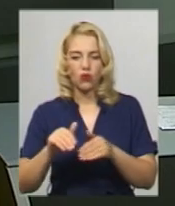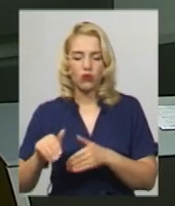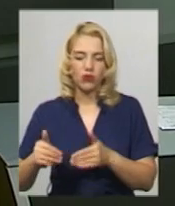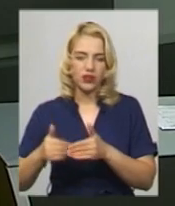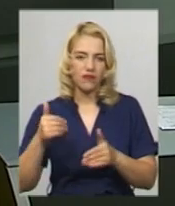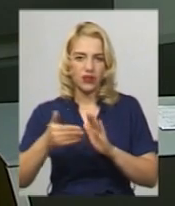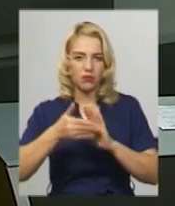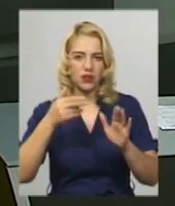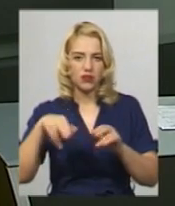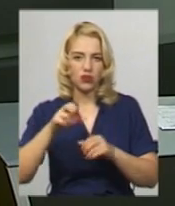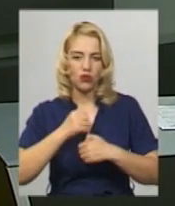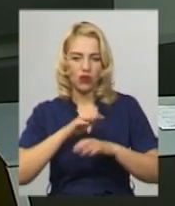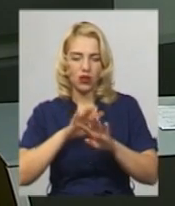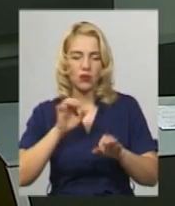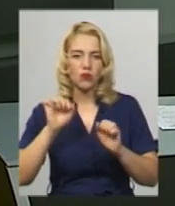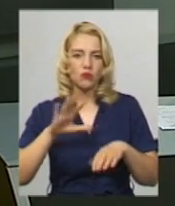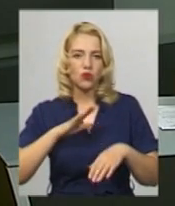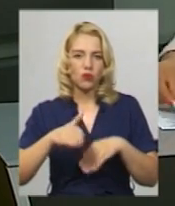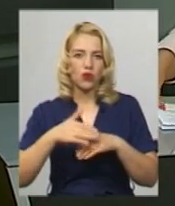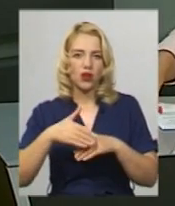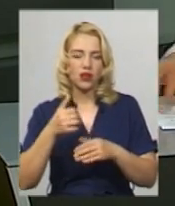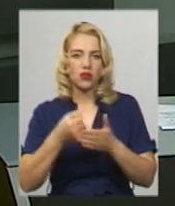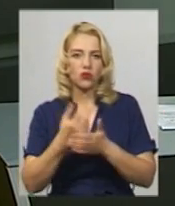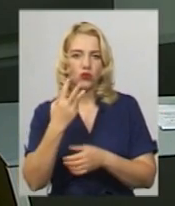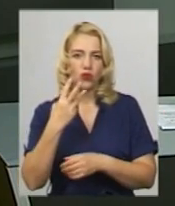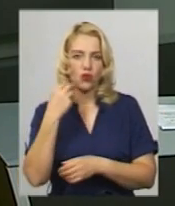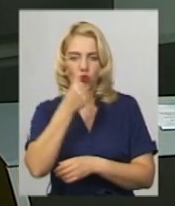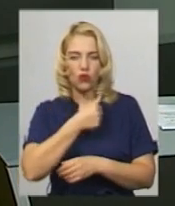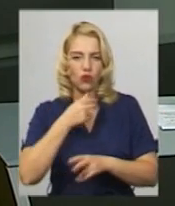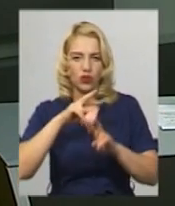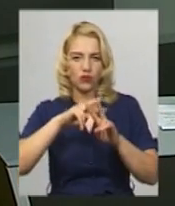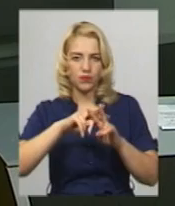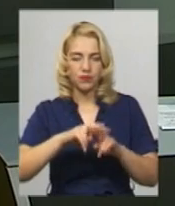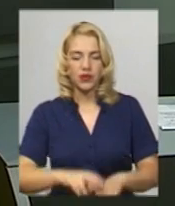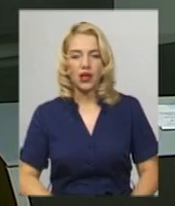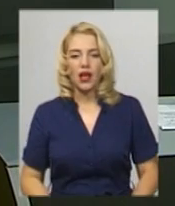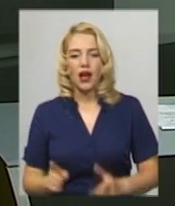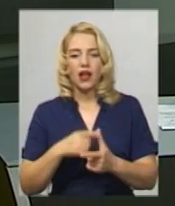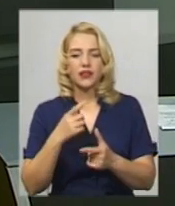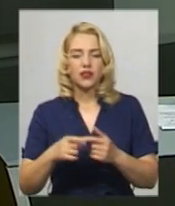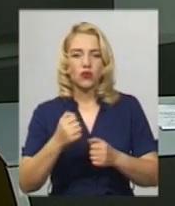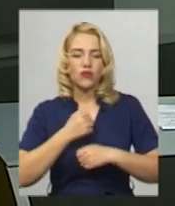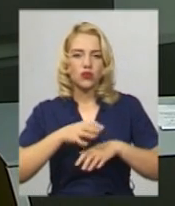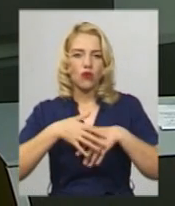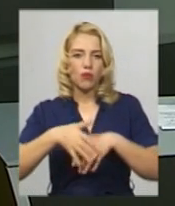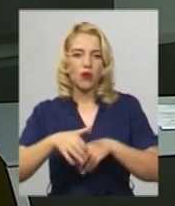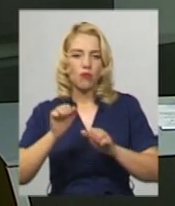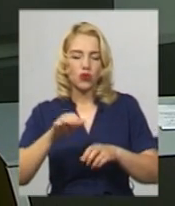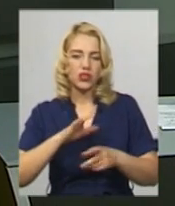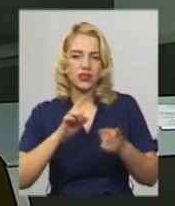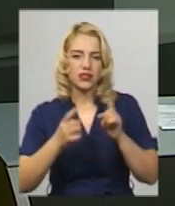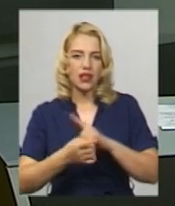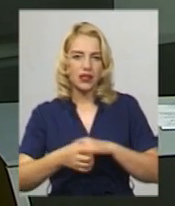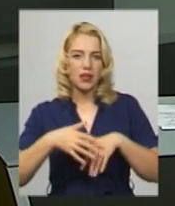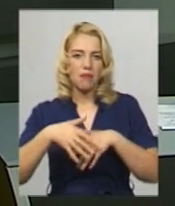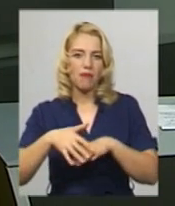покарання у вигляді обмеження волі до трьох років. Альтернативою військовому пораду може стати марш захисників України, який